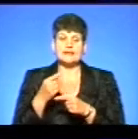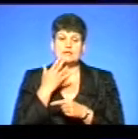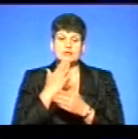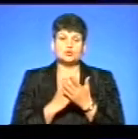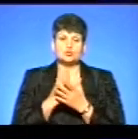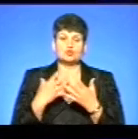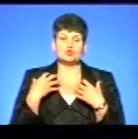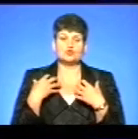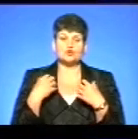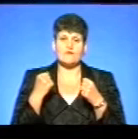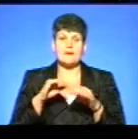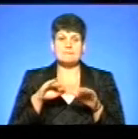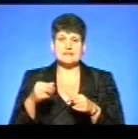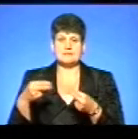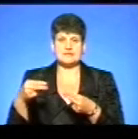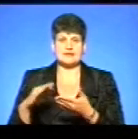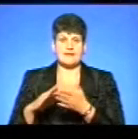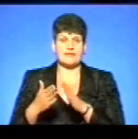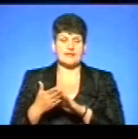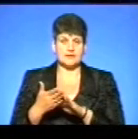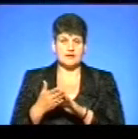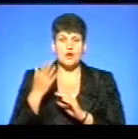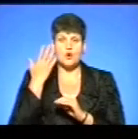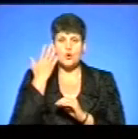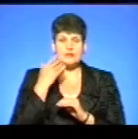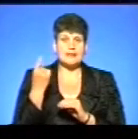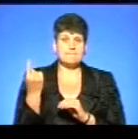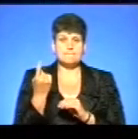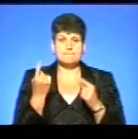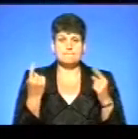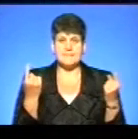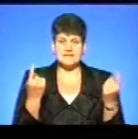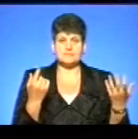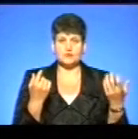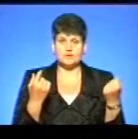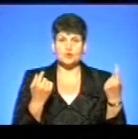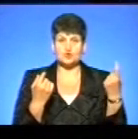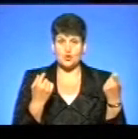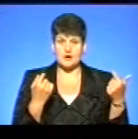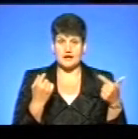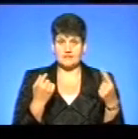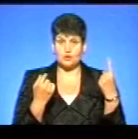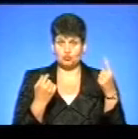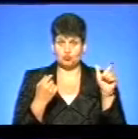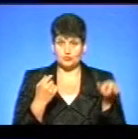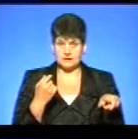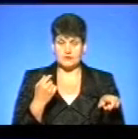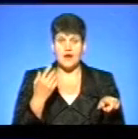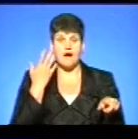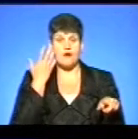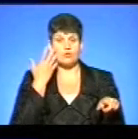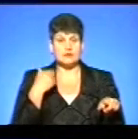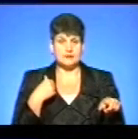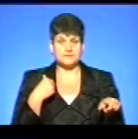це вже після підписання декларації. Це коли вже по першій металу отримаємо 100 гривень на одного жителя, а вже коли